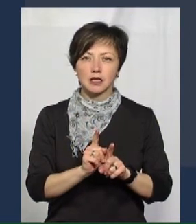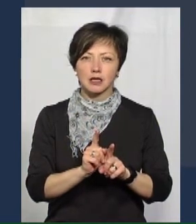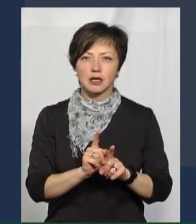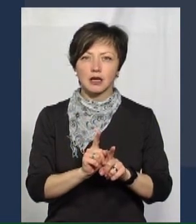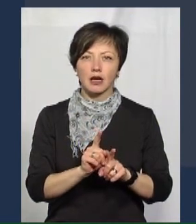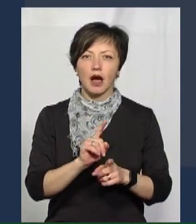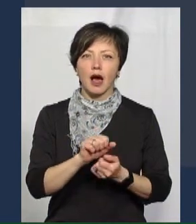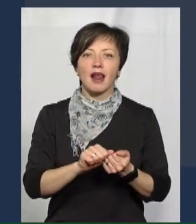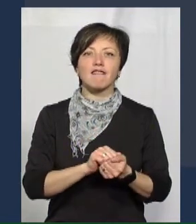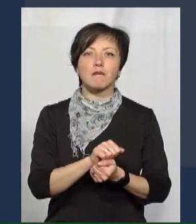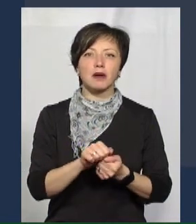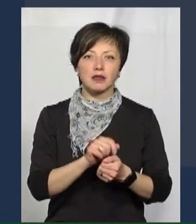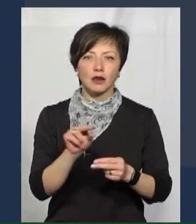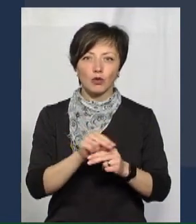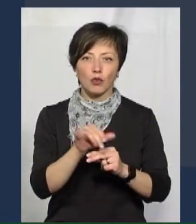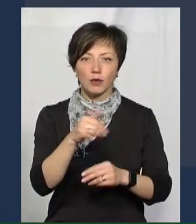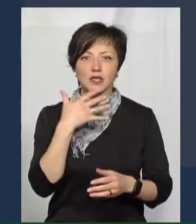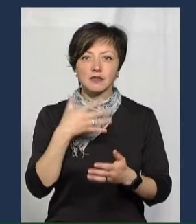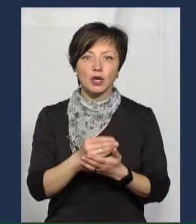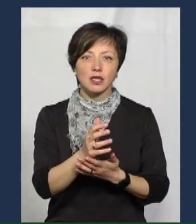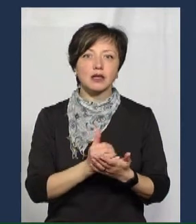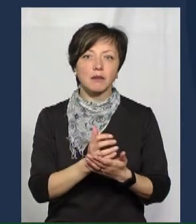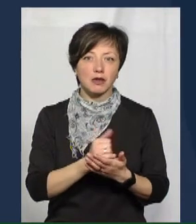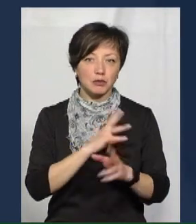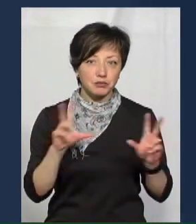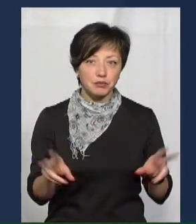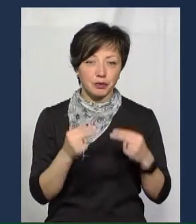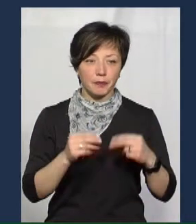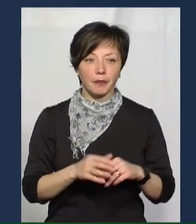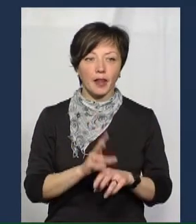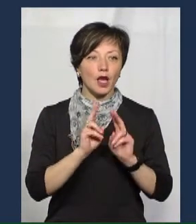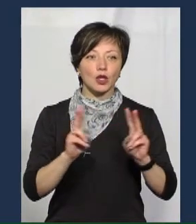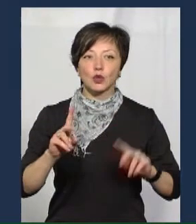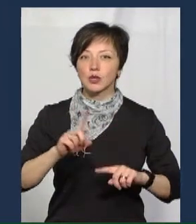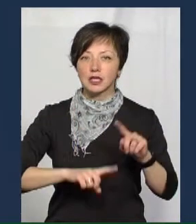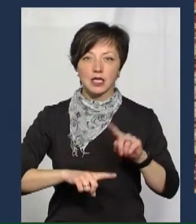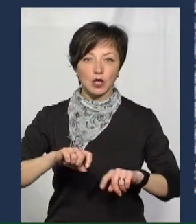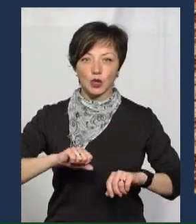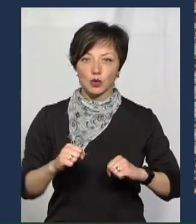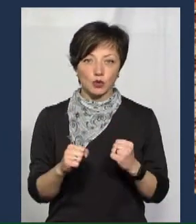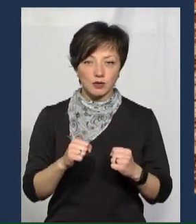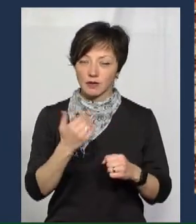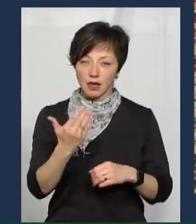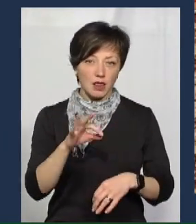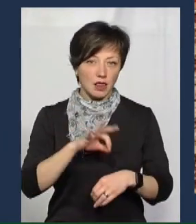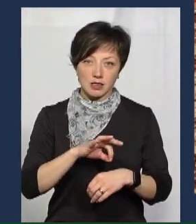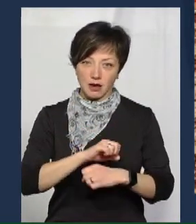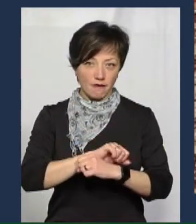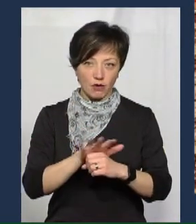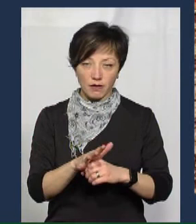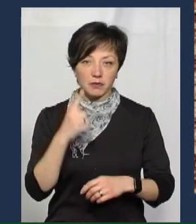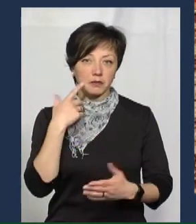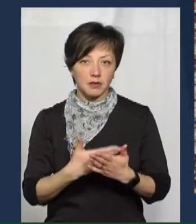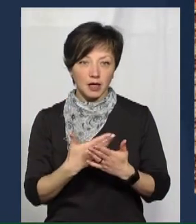і вона ним лікується, тому в неї були свої запаси. Ніхто з рідних та друзів нардепа на ковід-19 не захворів. Припускає,